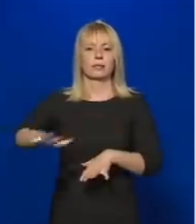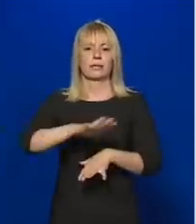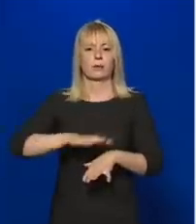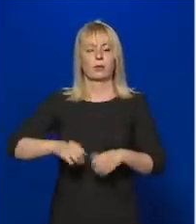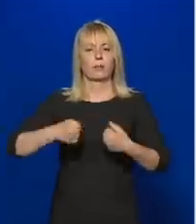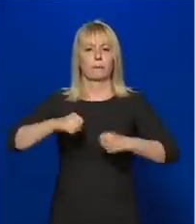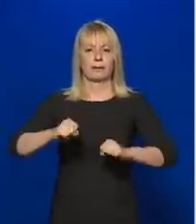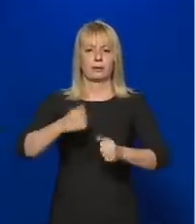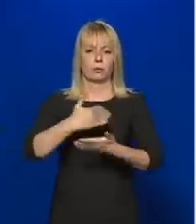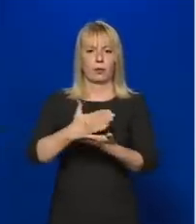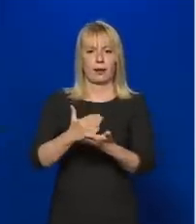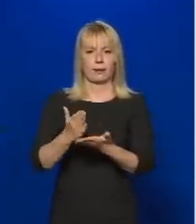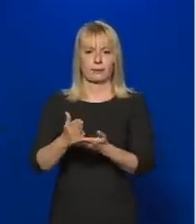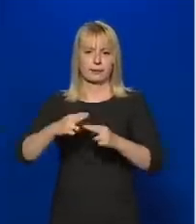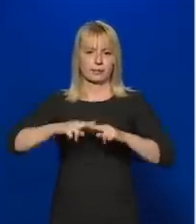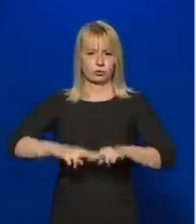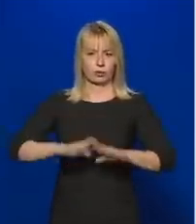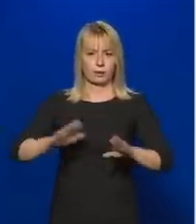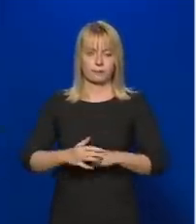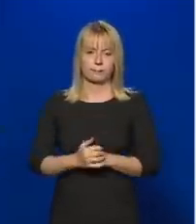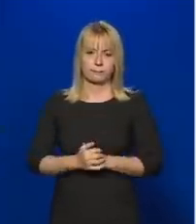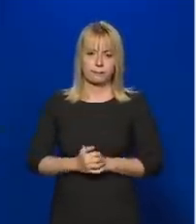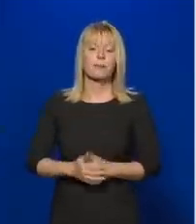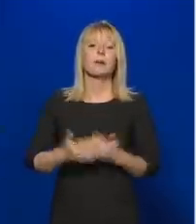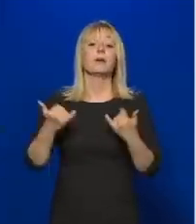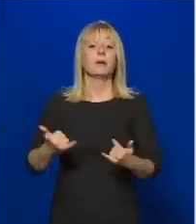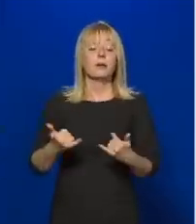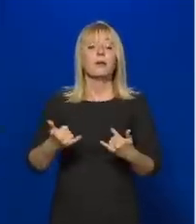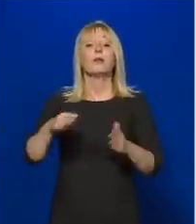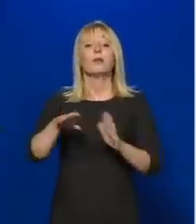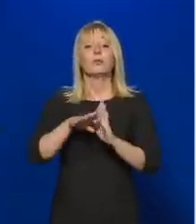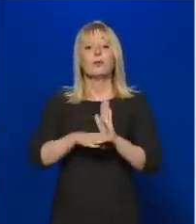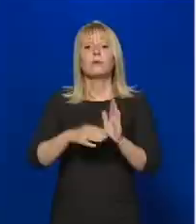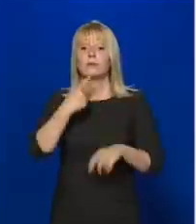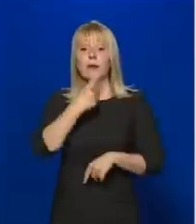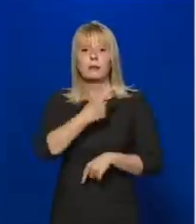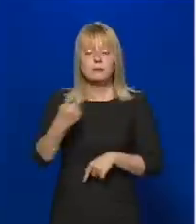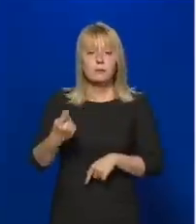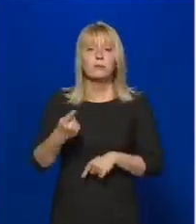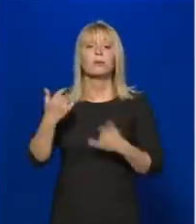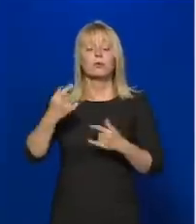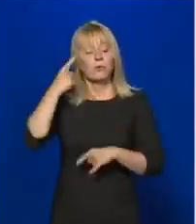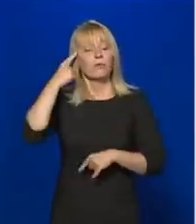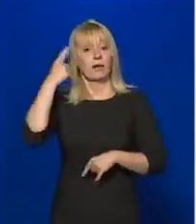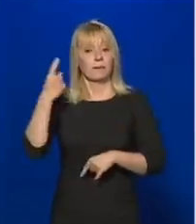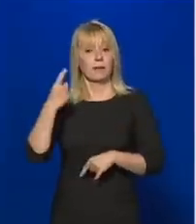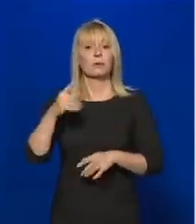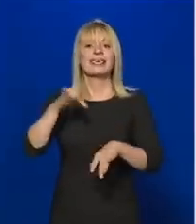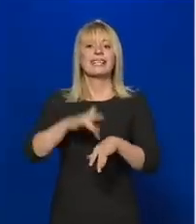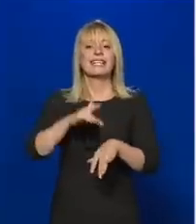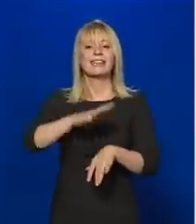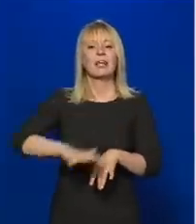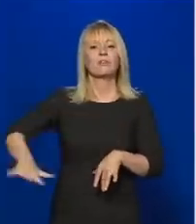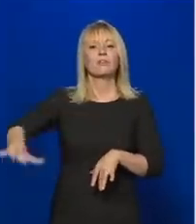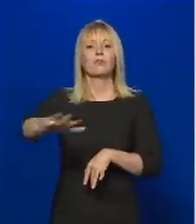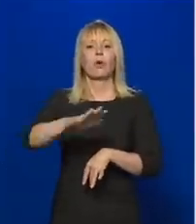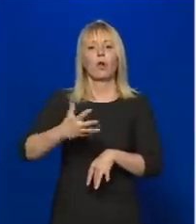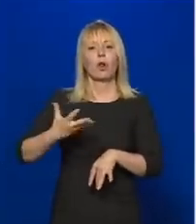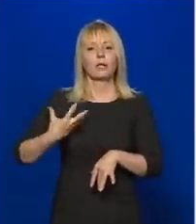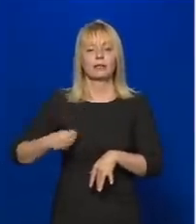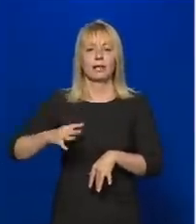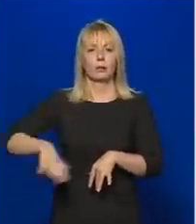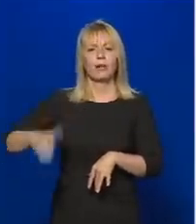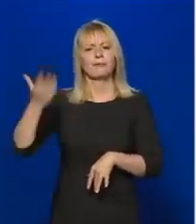szóló törvény. A törvényjavaslat kapcsán a történelmi egyházak részéről felmerült, hogy az érintett földterületeken jelenlegi vagy egykori